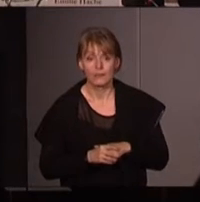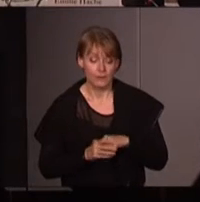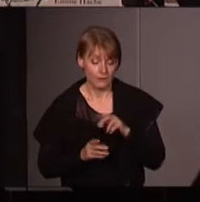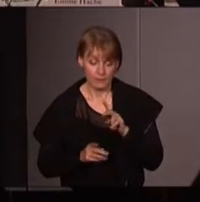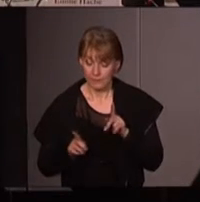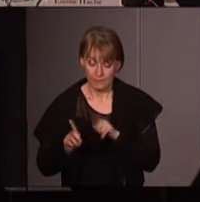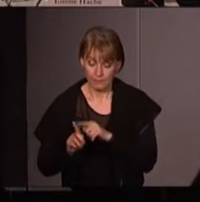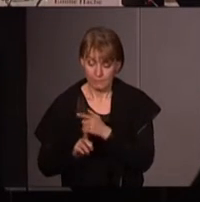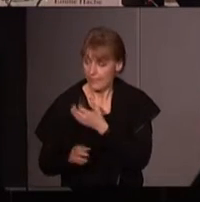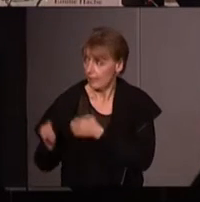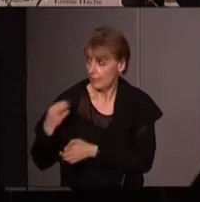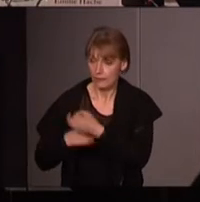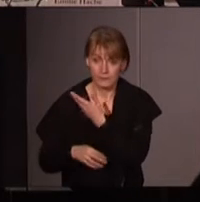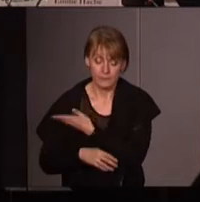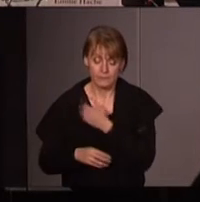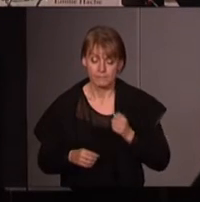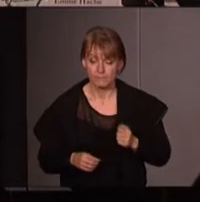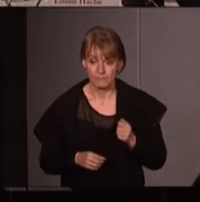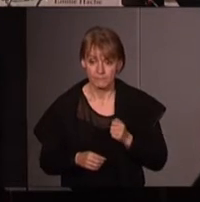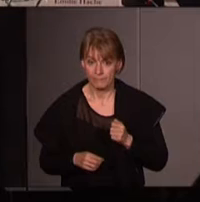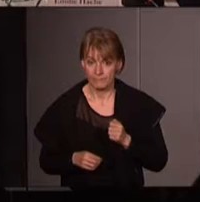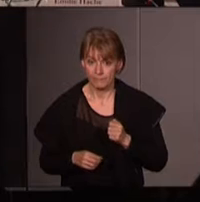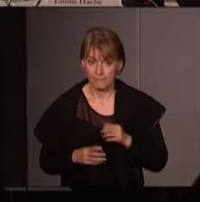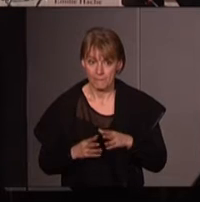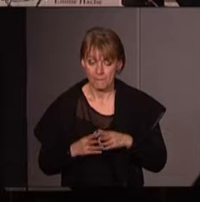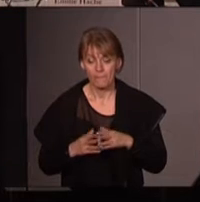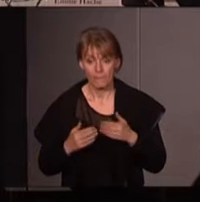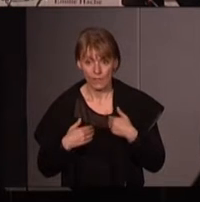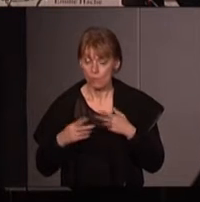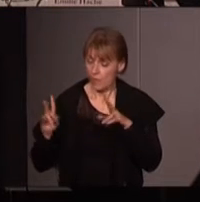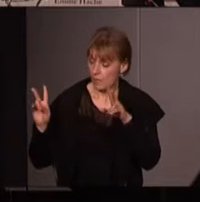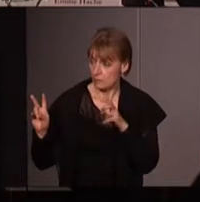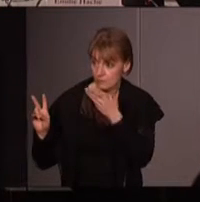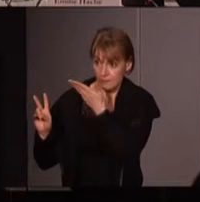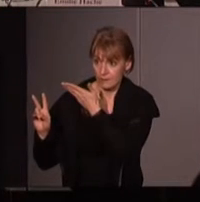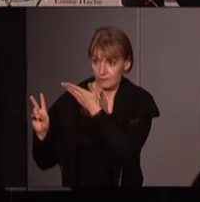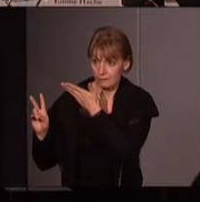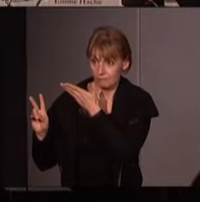ce que vient de dire Bénédicte c'est exactement la raison pour laquelle j'ai souhaité ce titre complètement